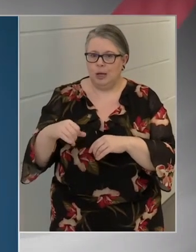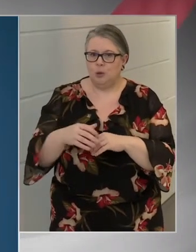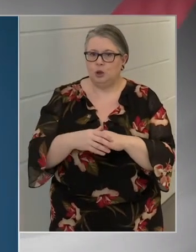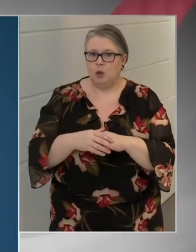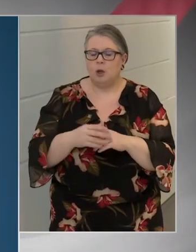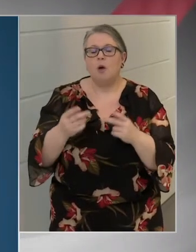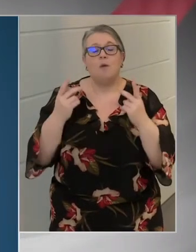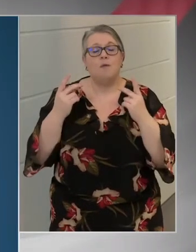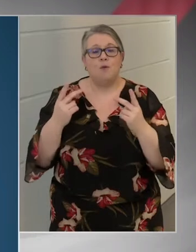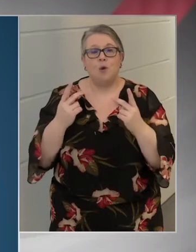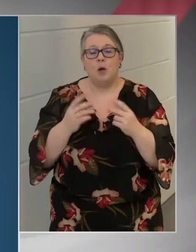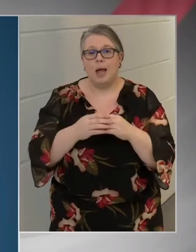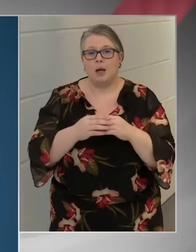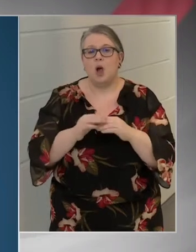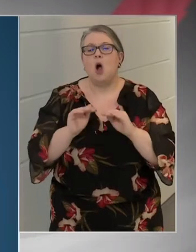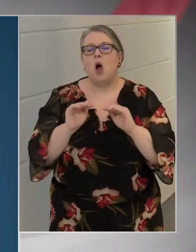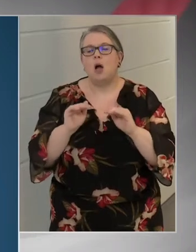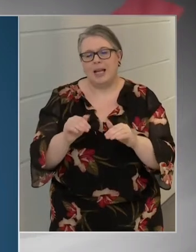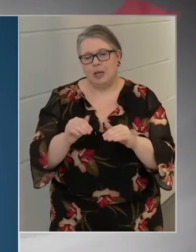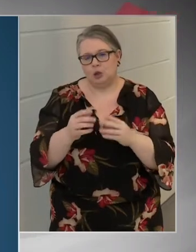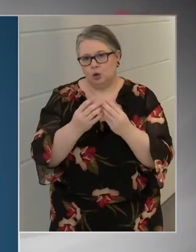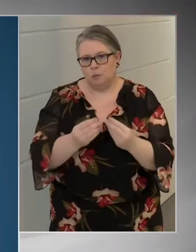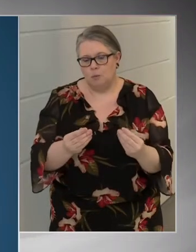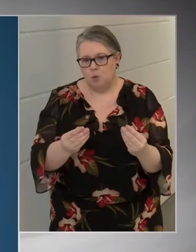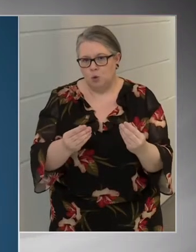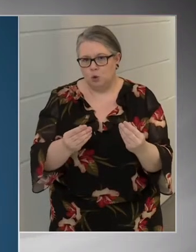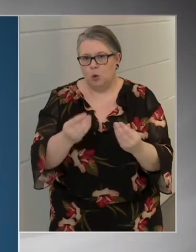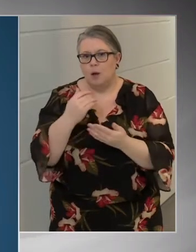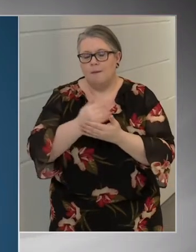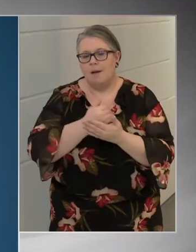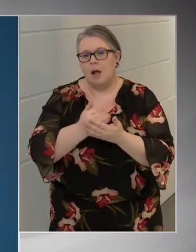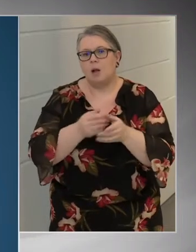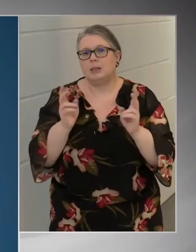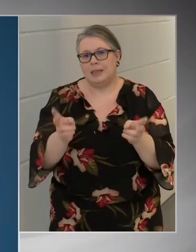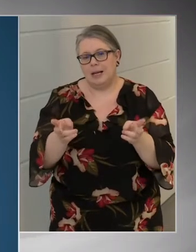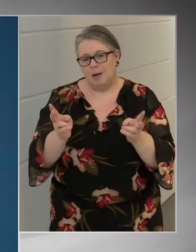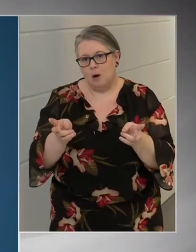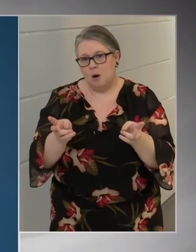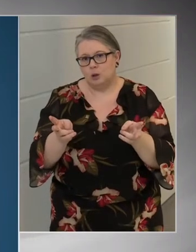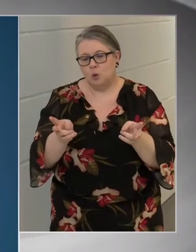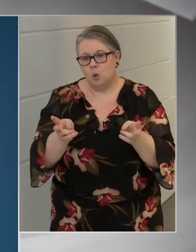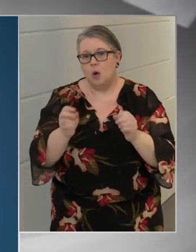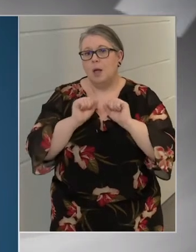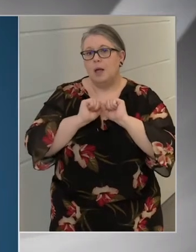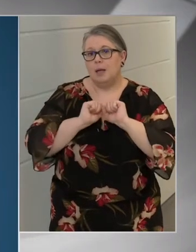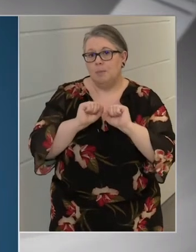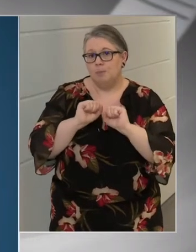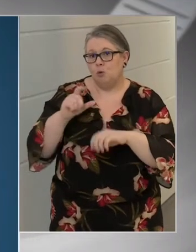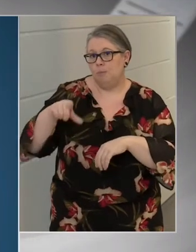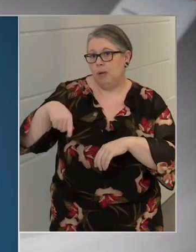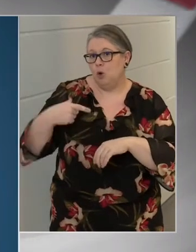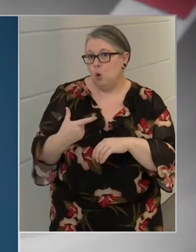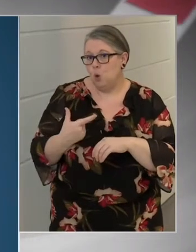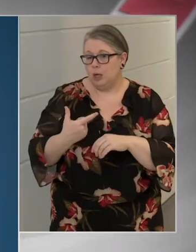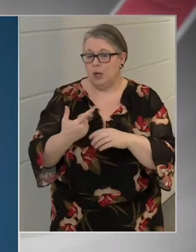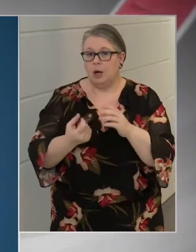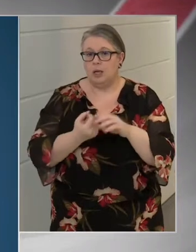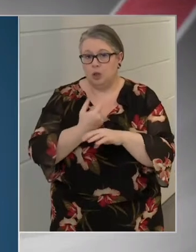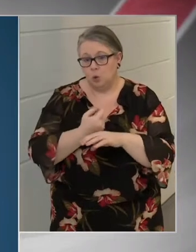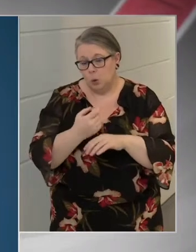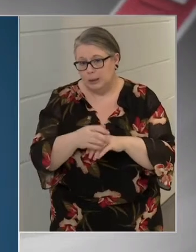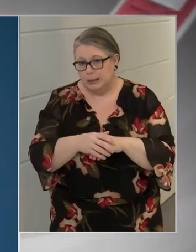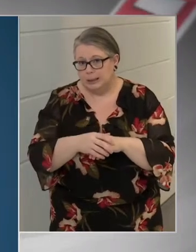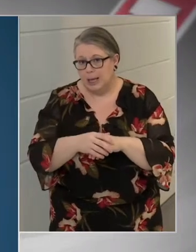és főképpen hatásos módon felhasználható immunbiológiai készítményként